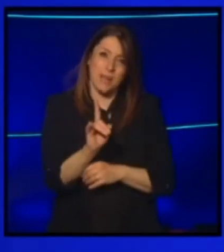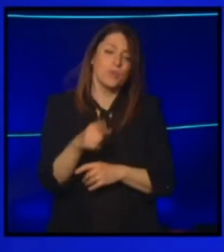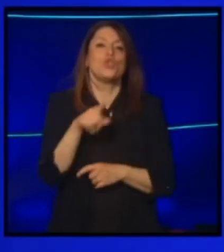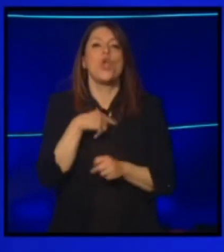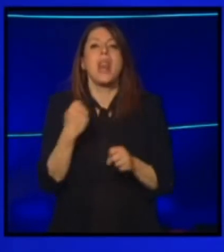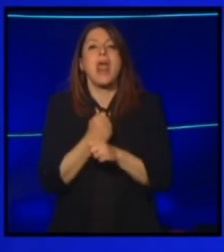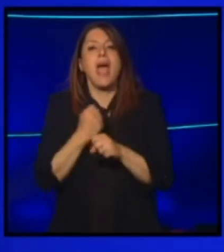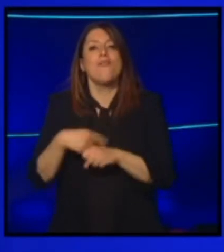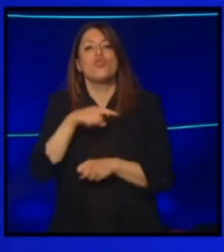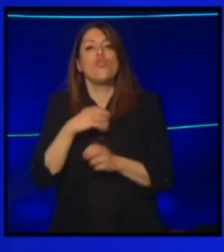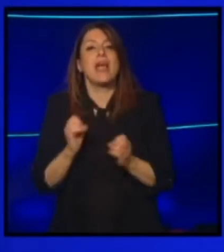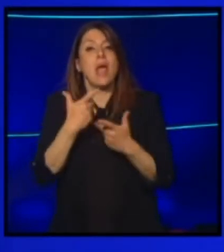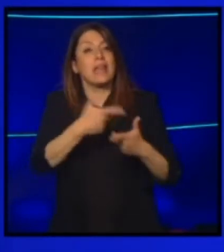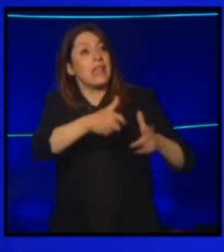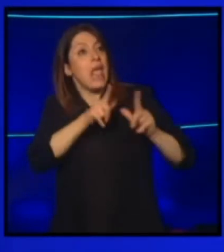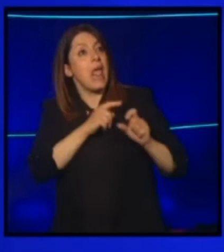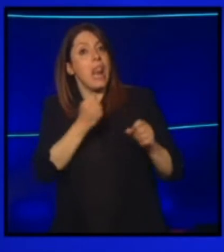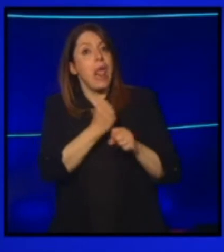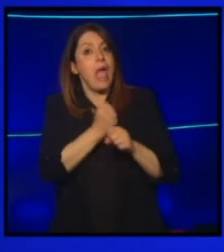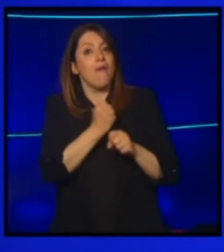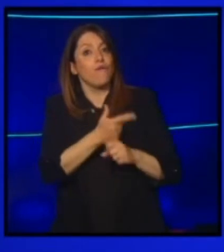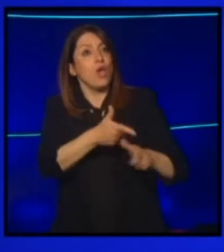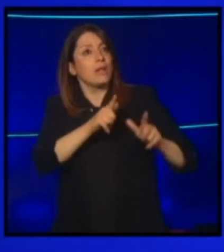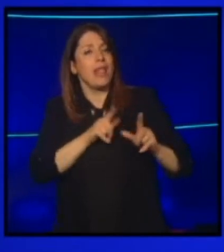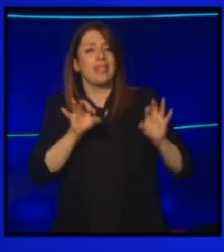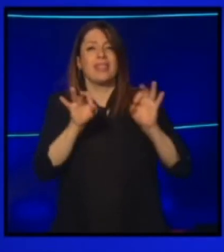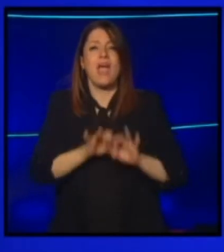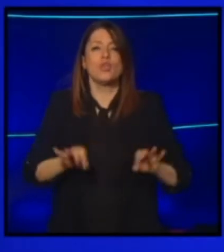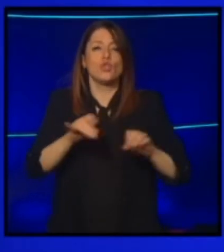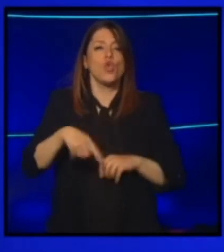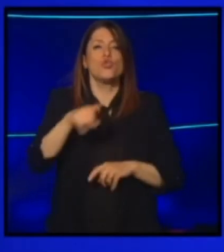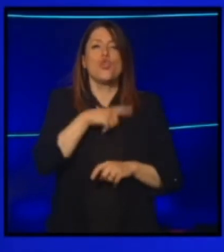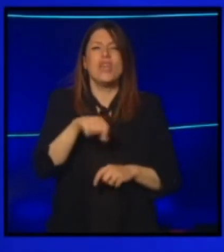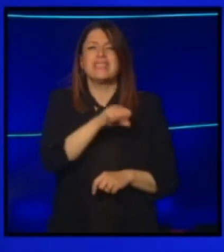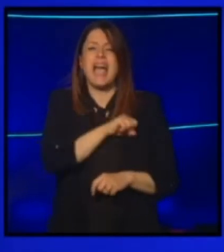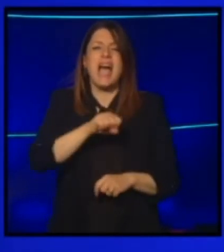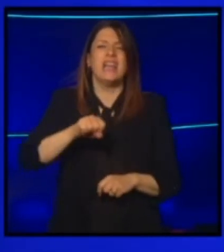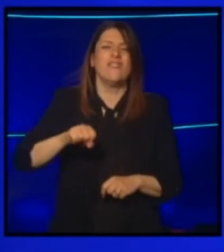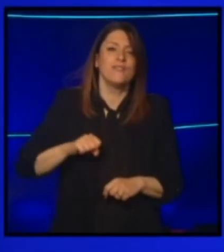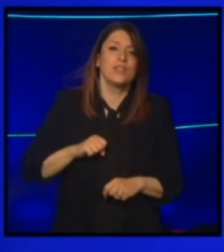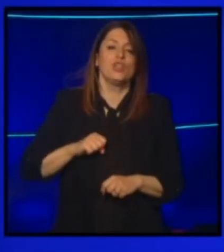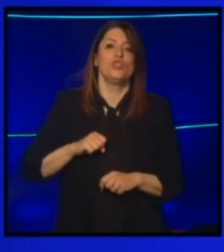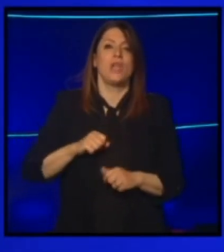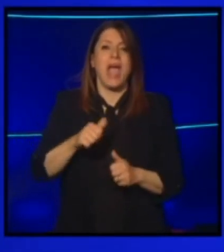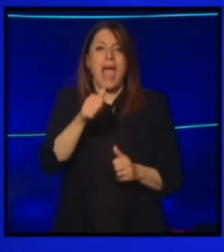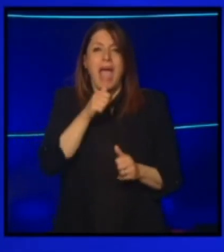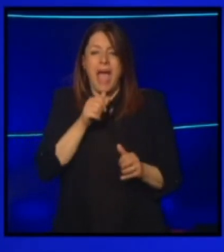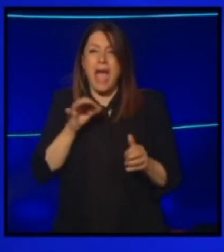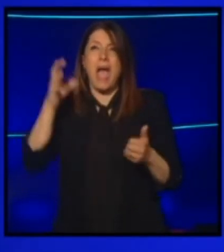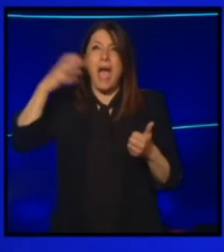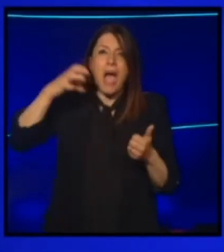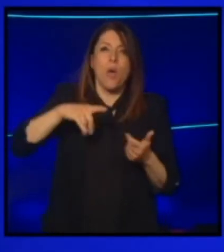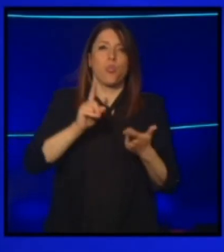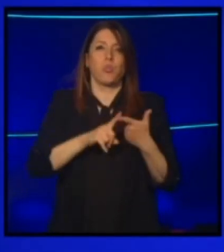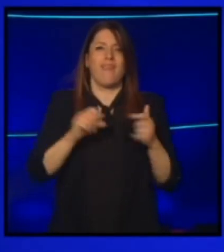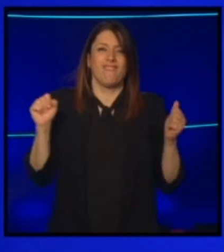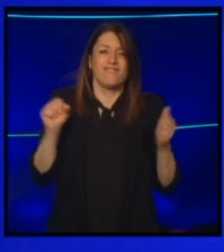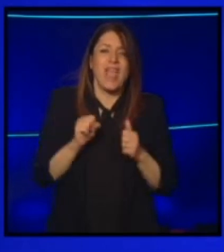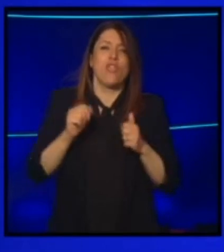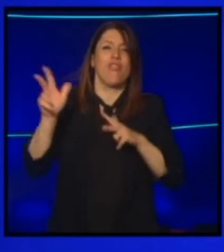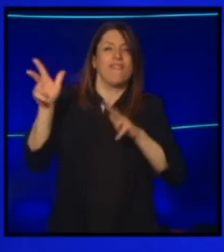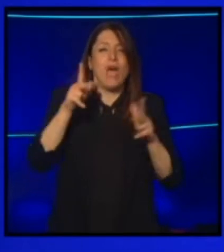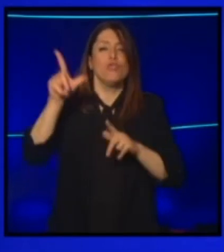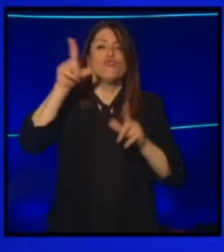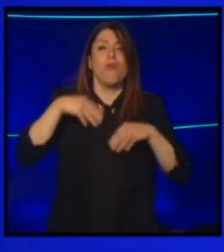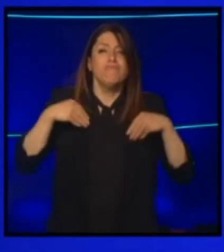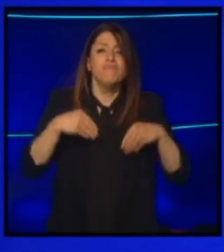siamo creati, non ce l'ha dato nessuno, non ce l'ha dato. Noi facciamo i sacrifici con l'acqua, con il freddo, il vento, il sole.